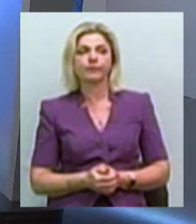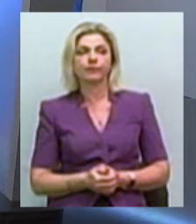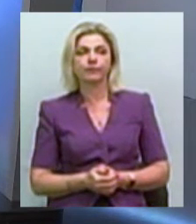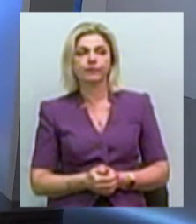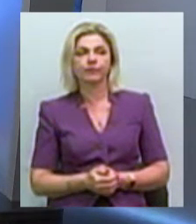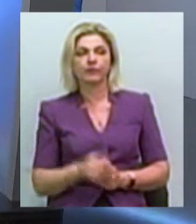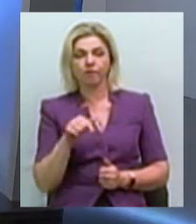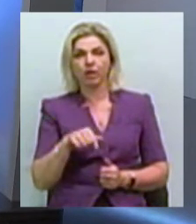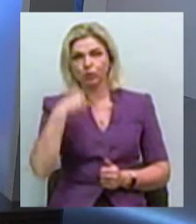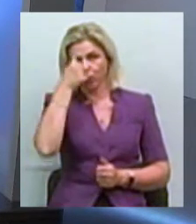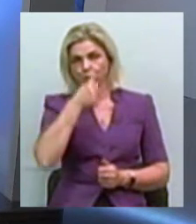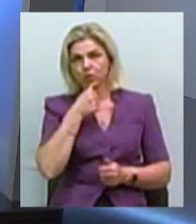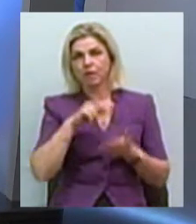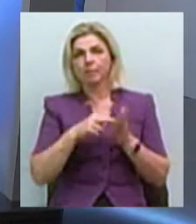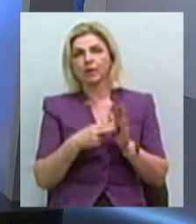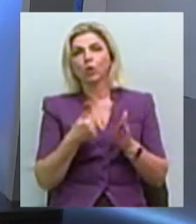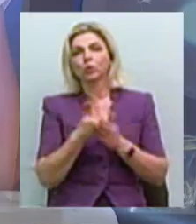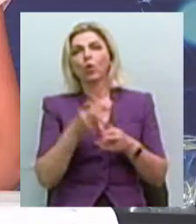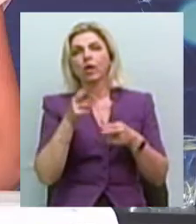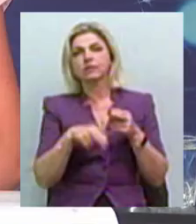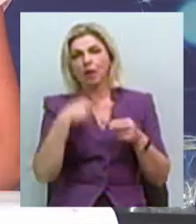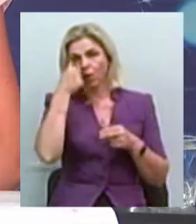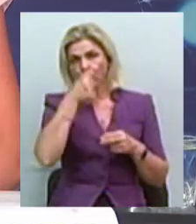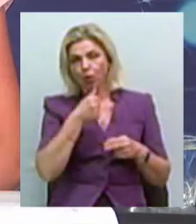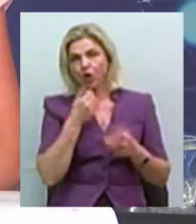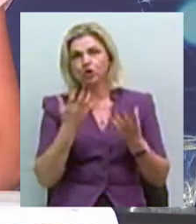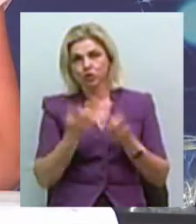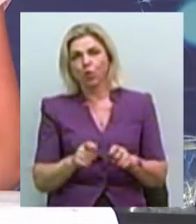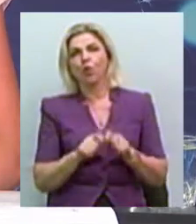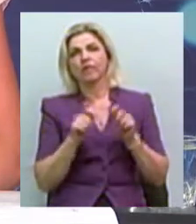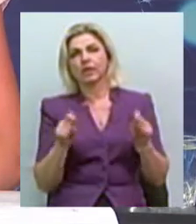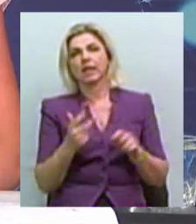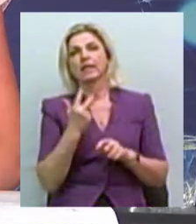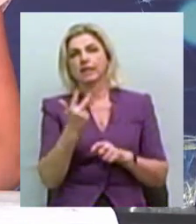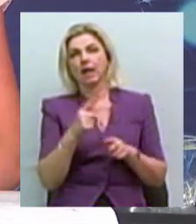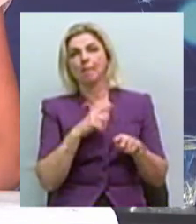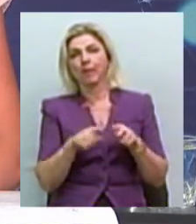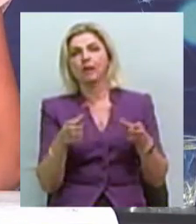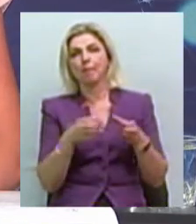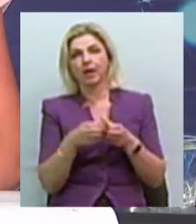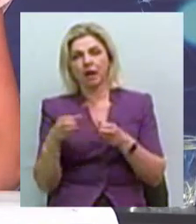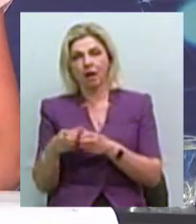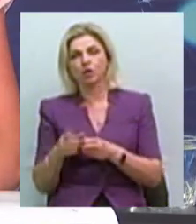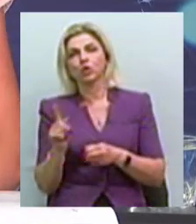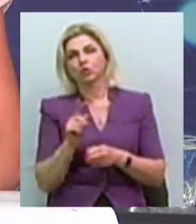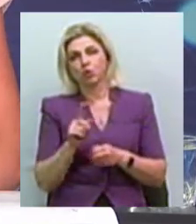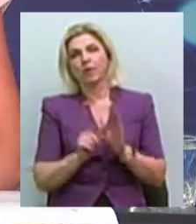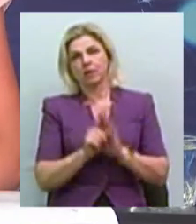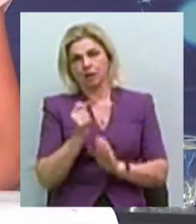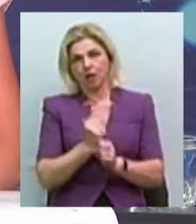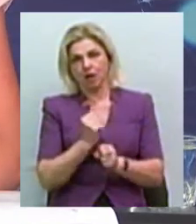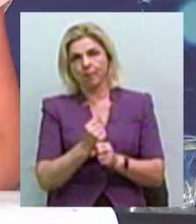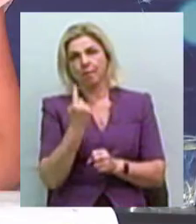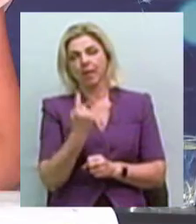в цьому році ми плануємо до кінця року ще відкрити такі три мобільні бригади, які розпочнуть свою роботу з першого січня